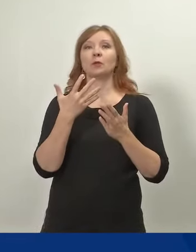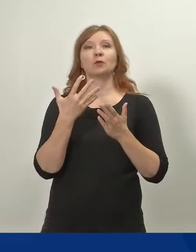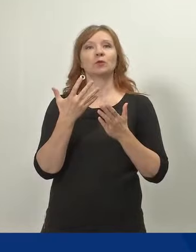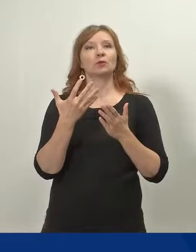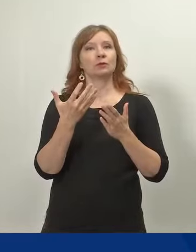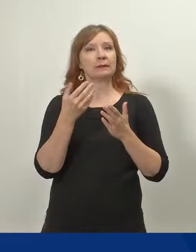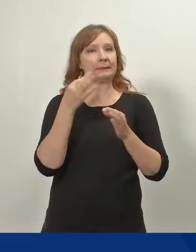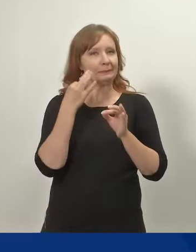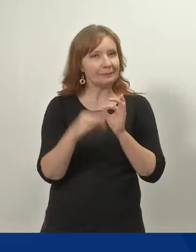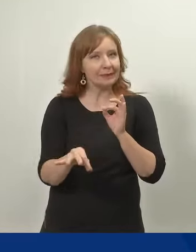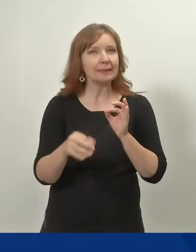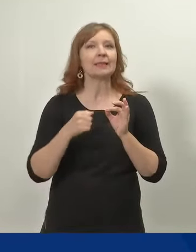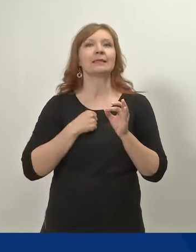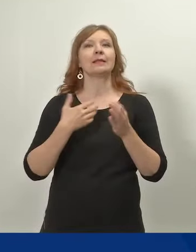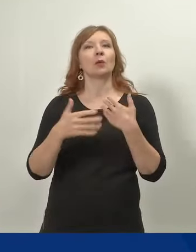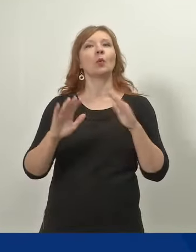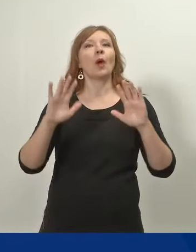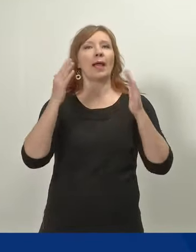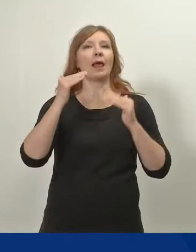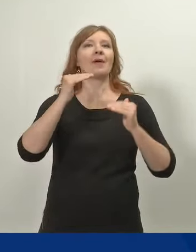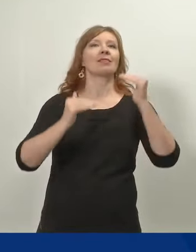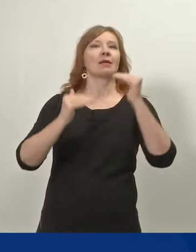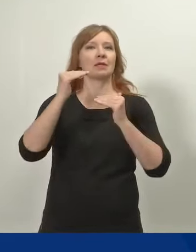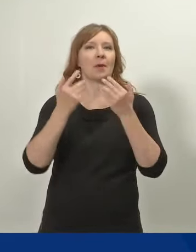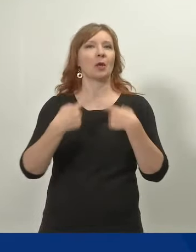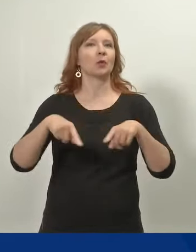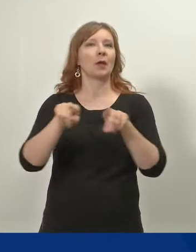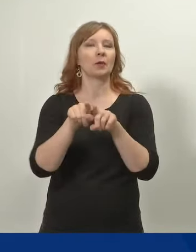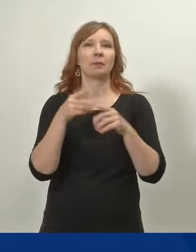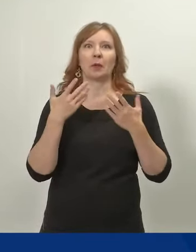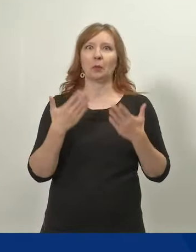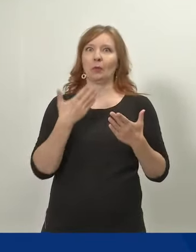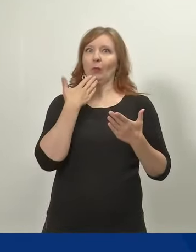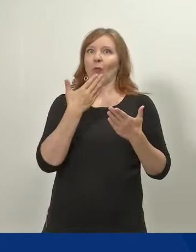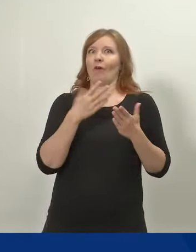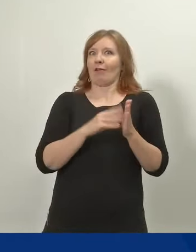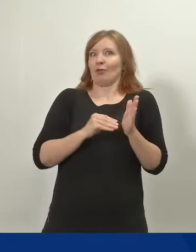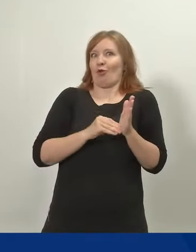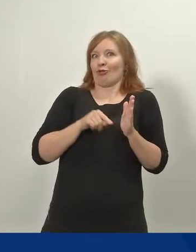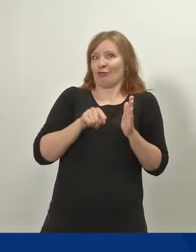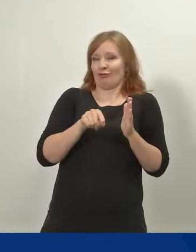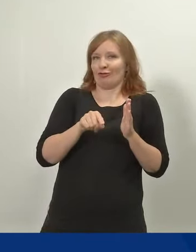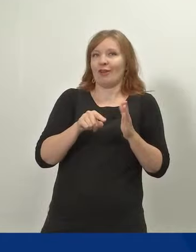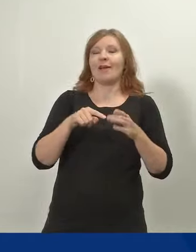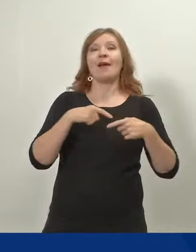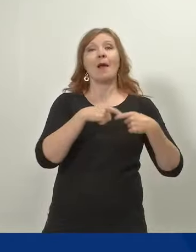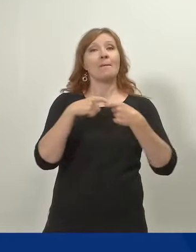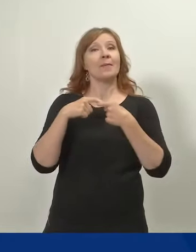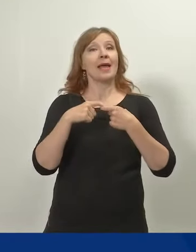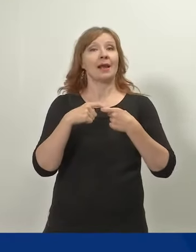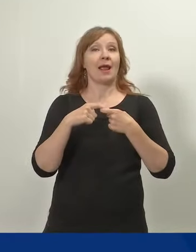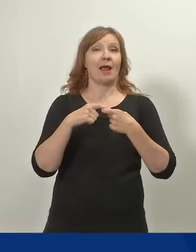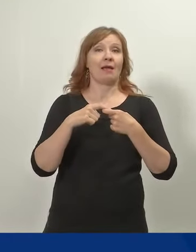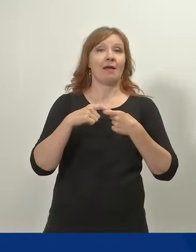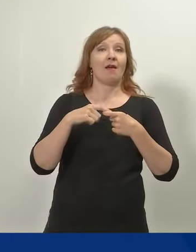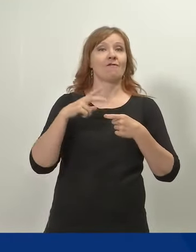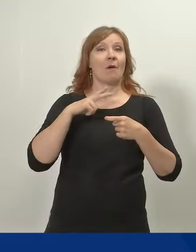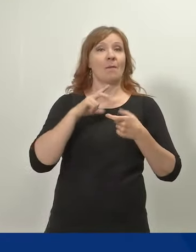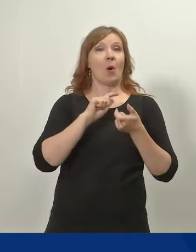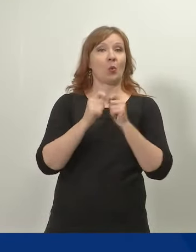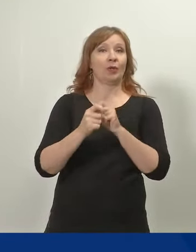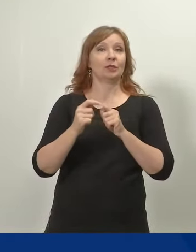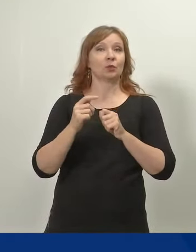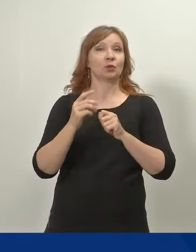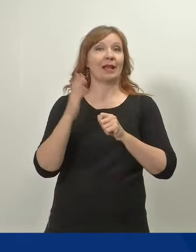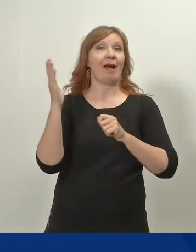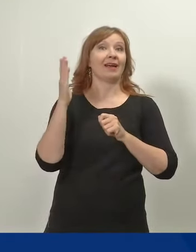tasapainodirektiivin täytäntöönpanossa. Ja tämä aikataulu, perhevapaauudistuksen aikataulu on ollut myös